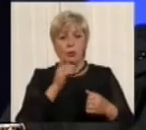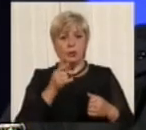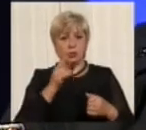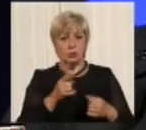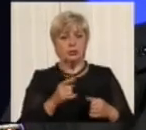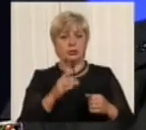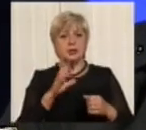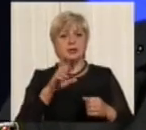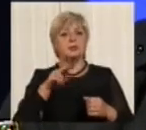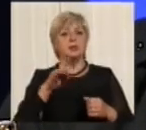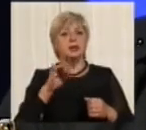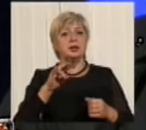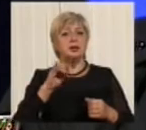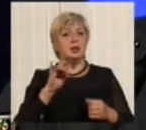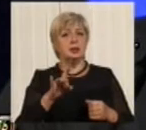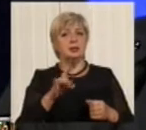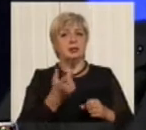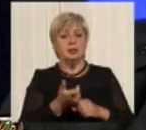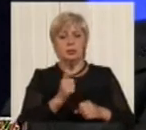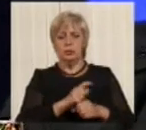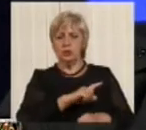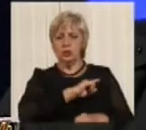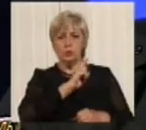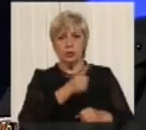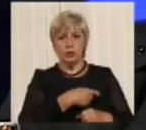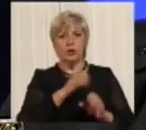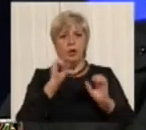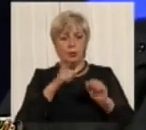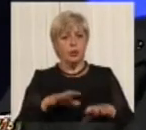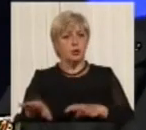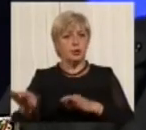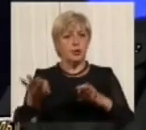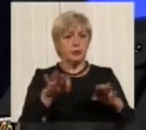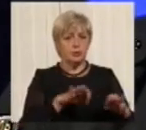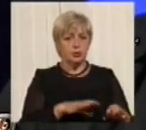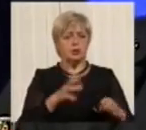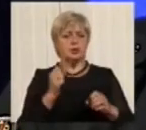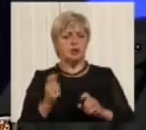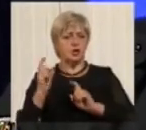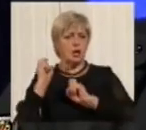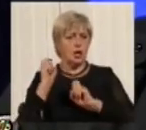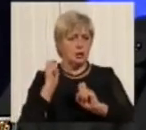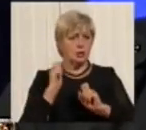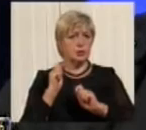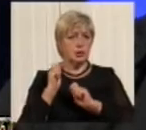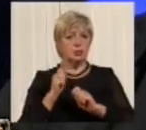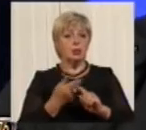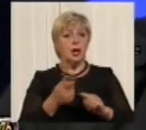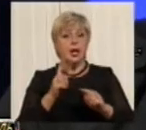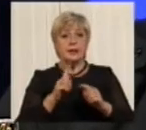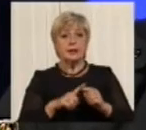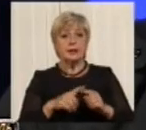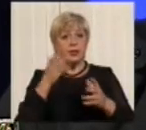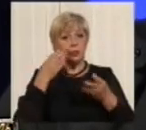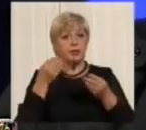є спринтер, він дуже мощний. І тому він може перевозити, навіть тянути ще когось. Це впливає на безпеку самих